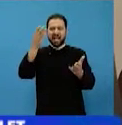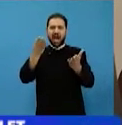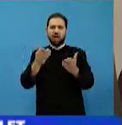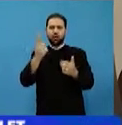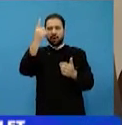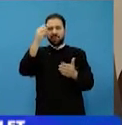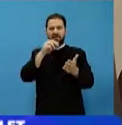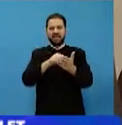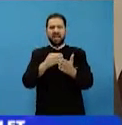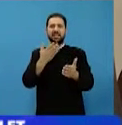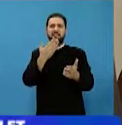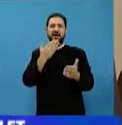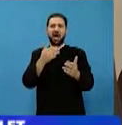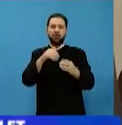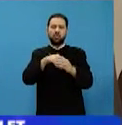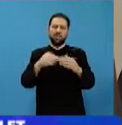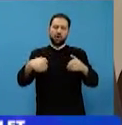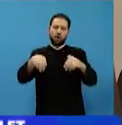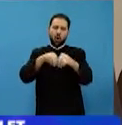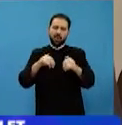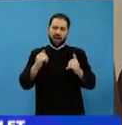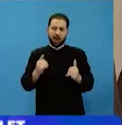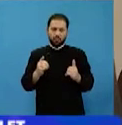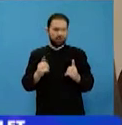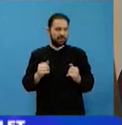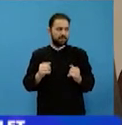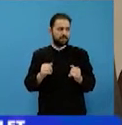noi. Păcatul se produce întâi în gând. apoi